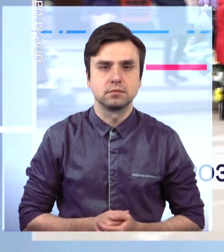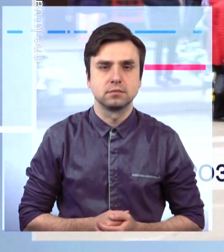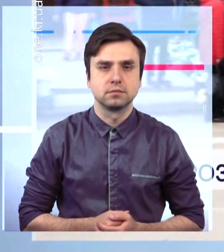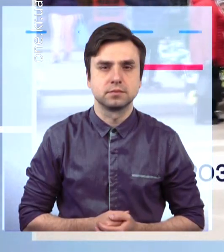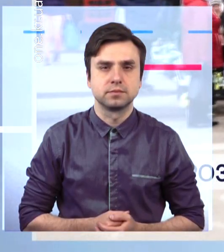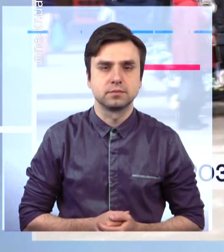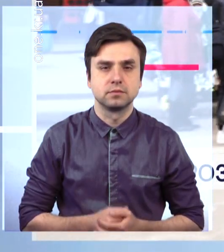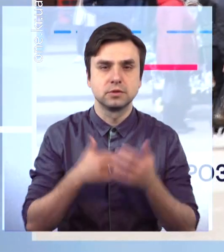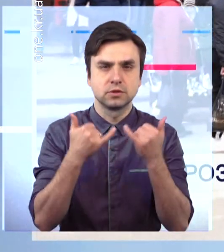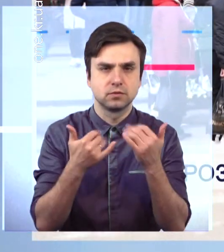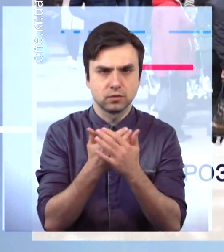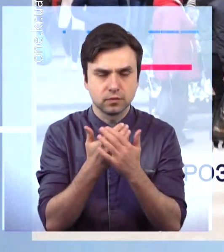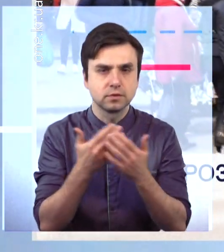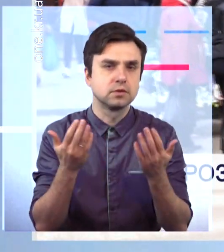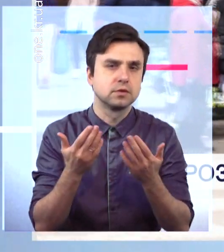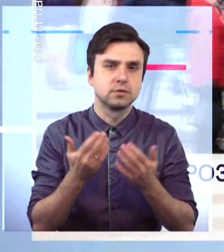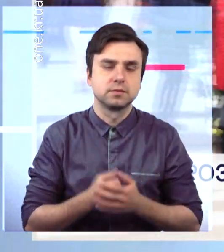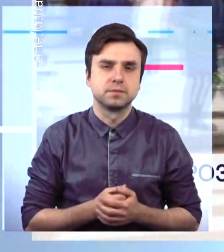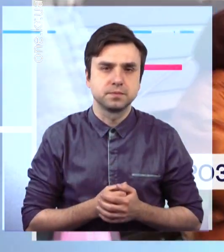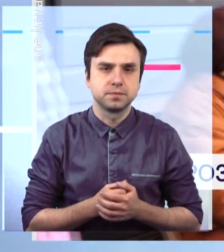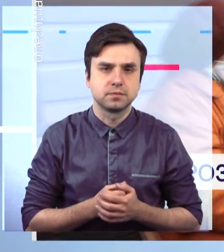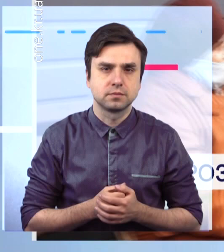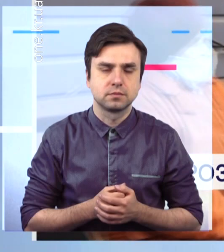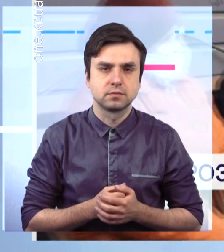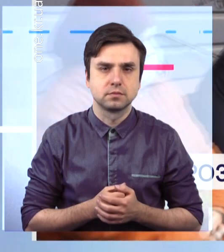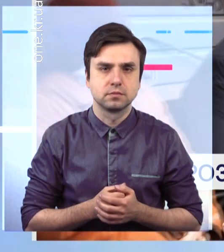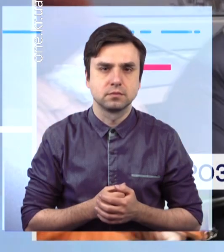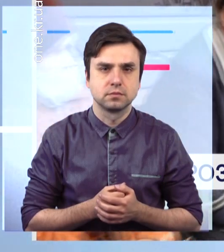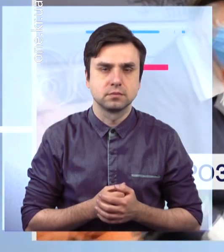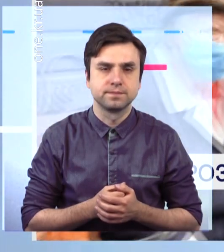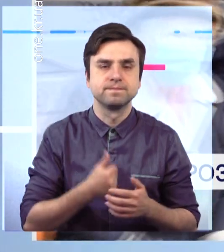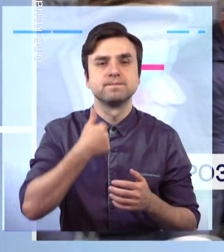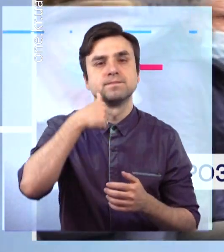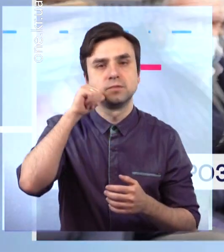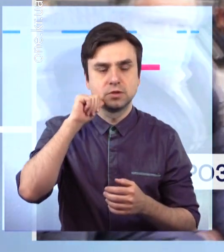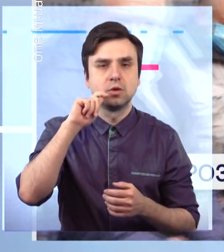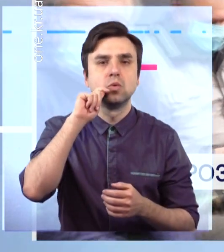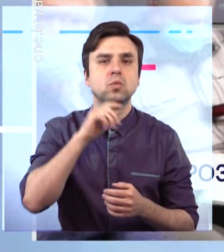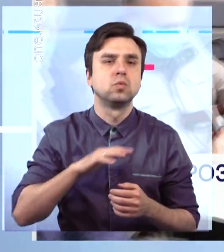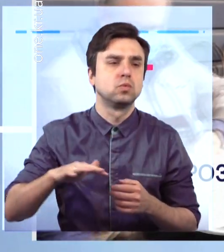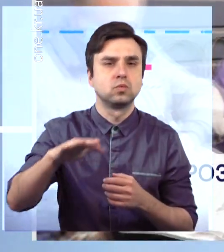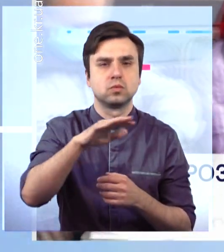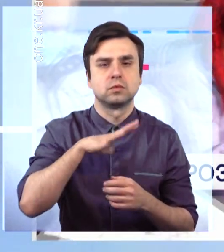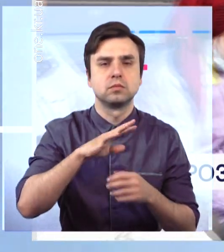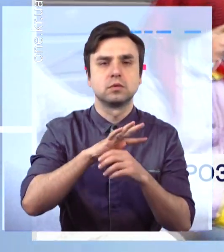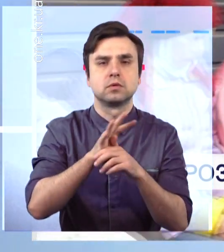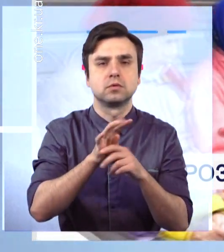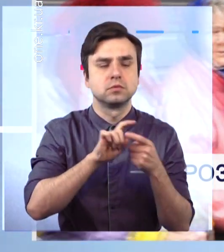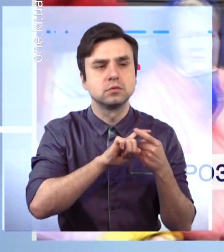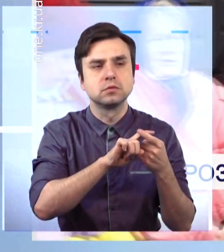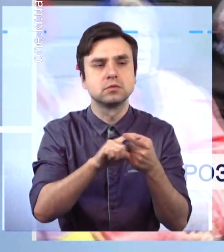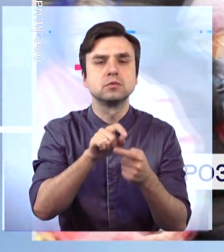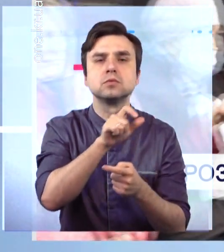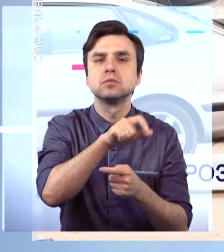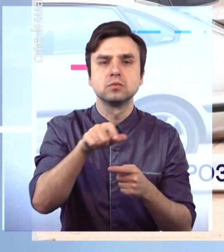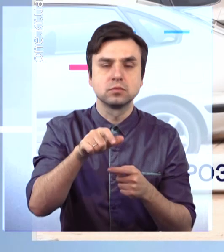Сьогодні у випуску новин розкажемо про таке. За минулу добу в Україні інфікувалися коронавірусом більше 14,5